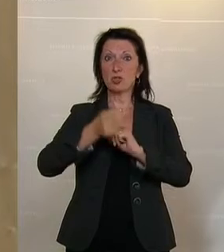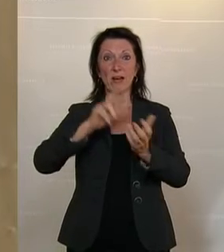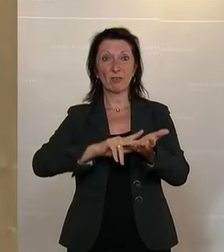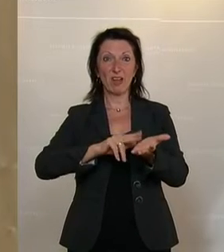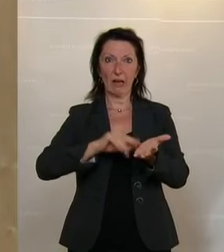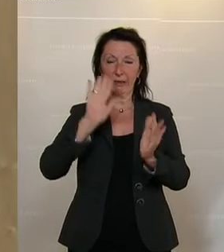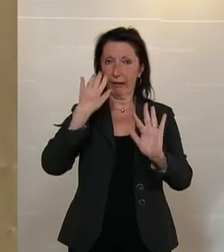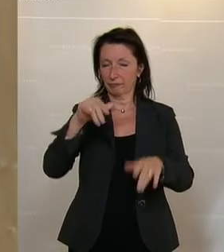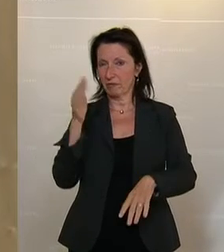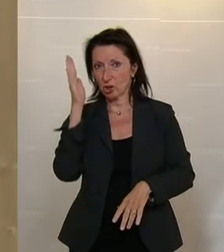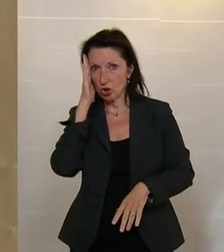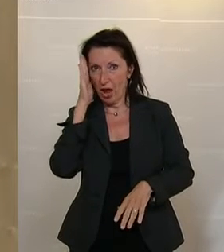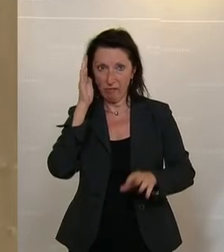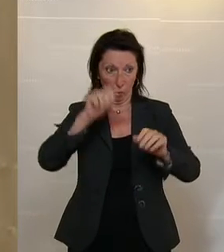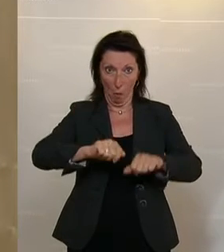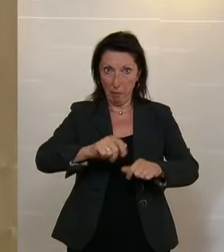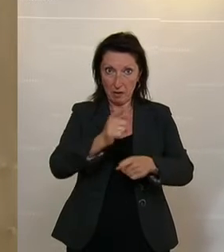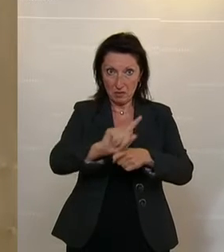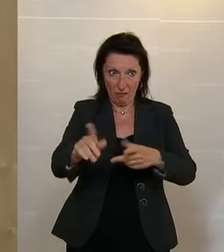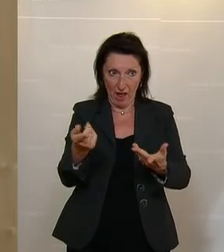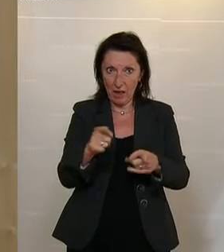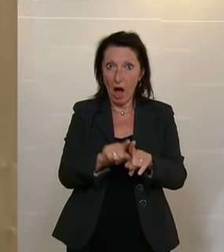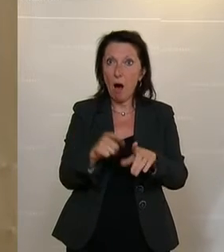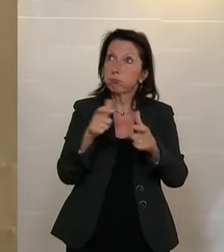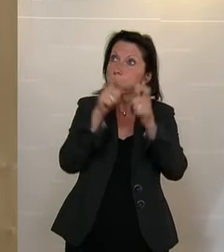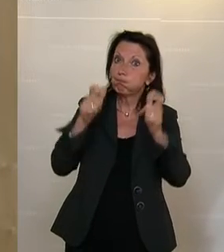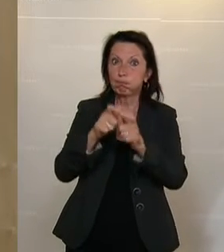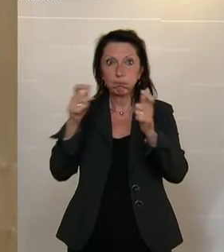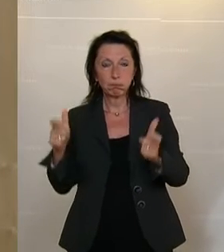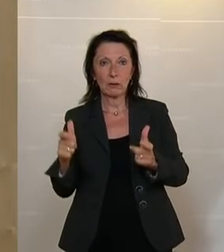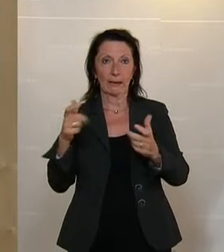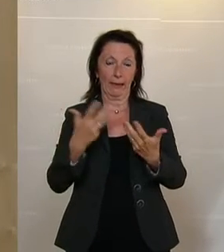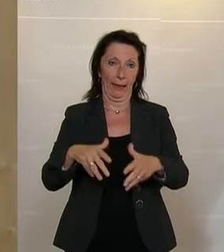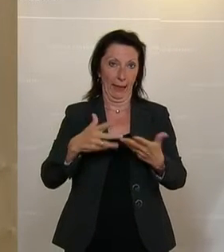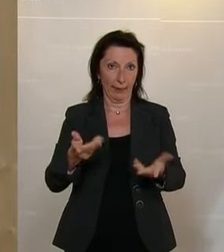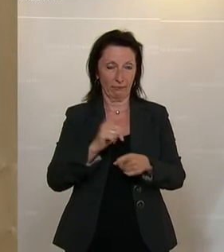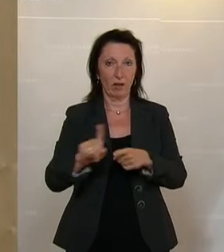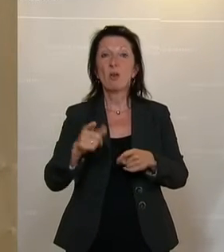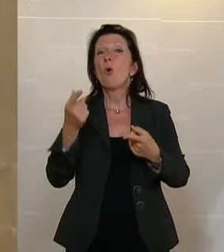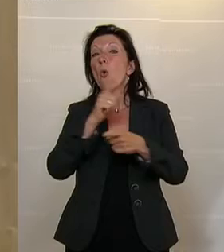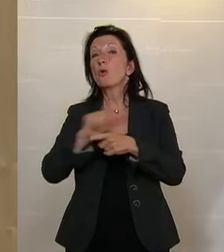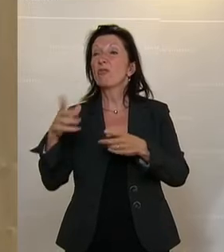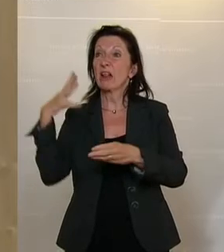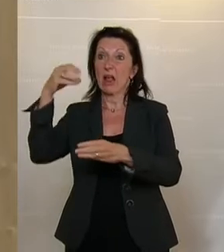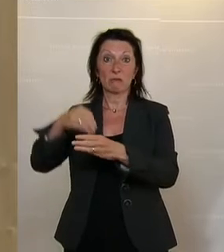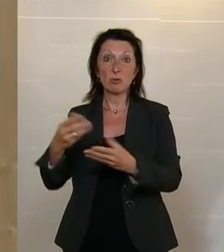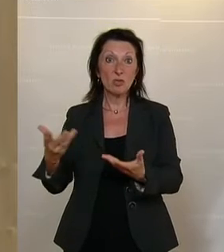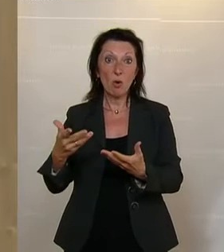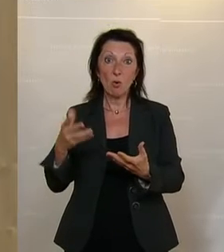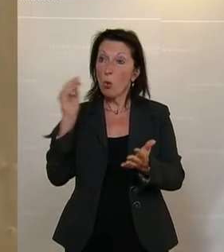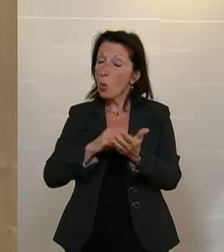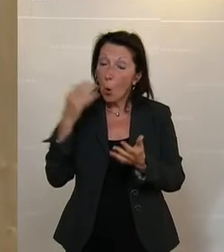sondern auch in der Kompetenz, und von der fehlenden Inklusion bzw. auch nach wie vor fehlender Chancengerechtigkeit.